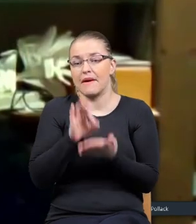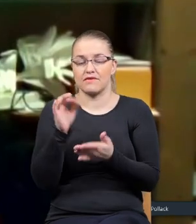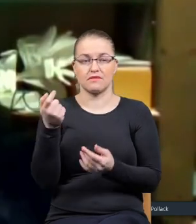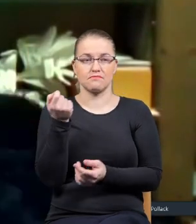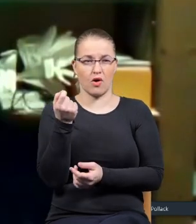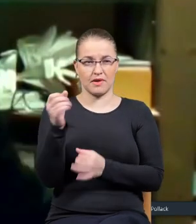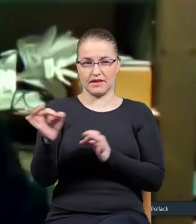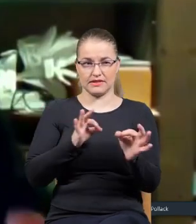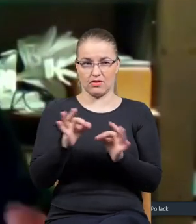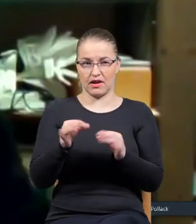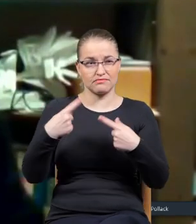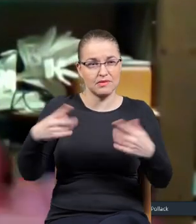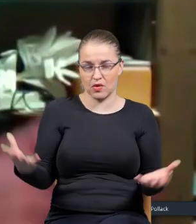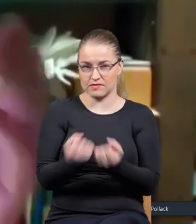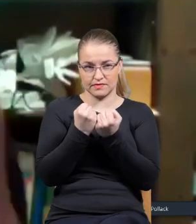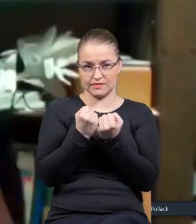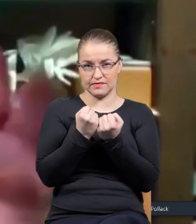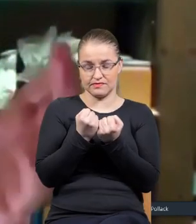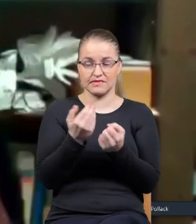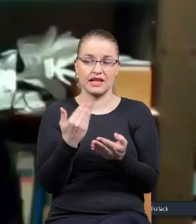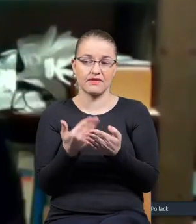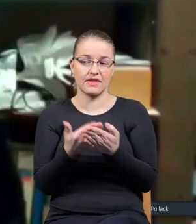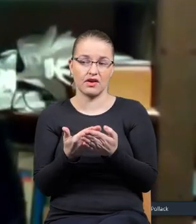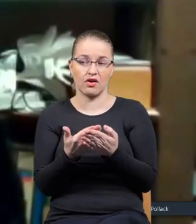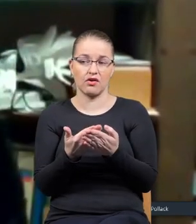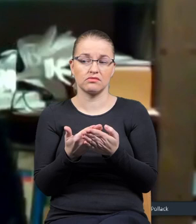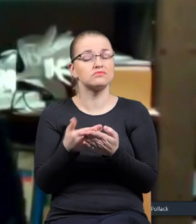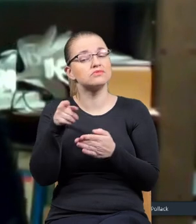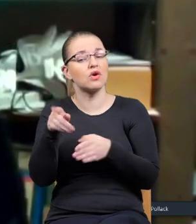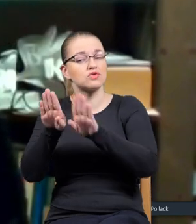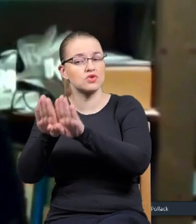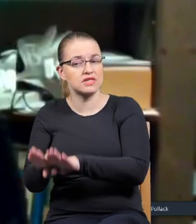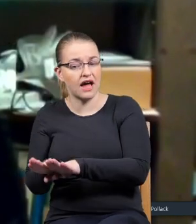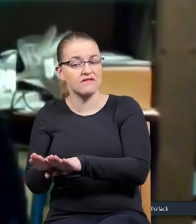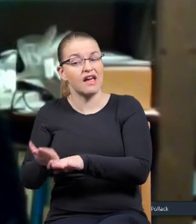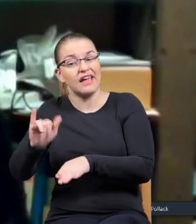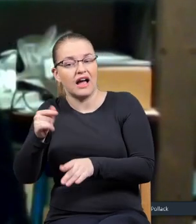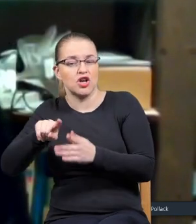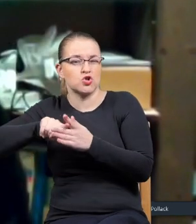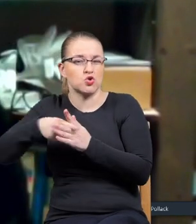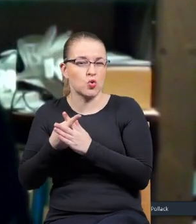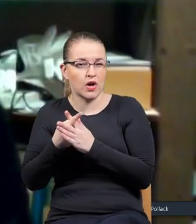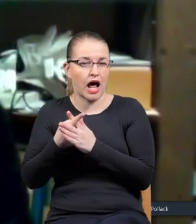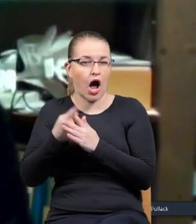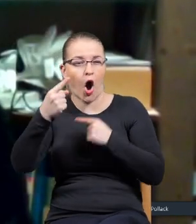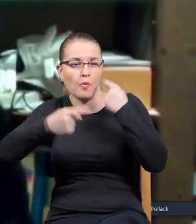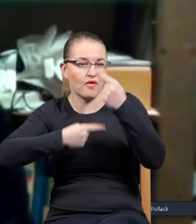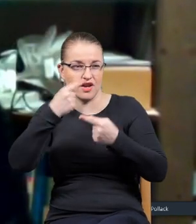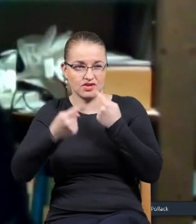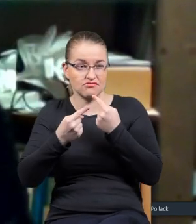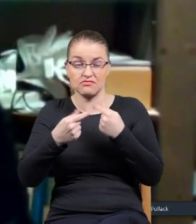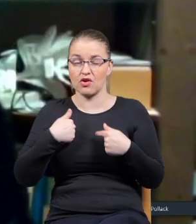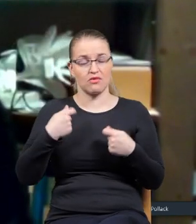historycznego. Jest to, co tam jest, o ile to jest możliwe, jakąś lukę. I to całkiem nie